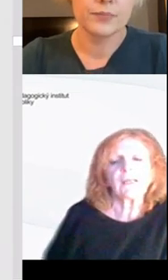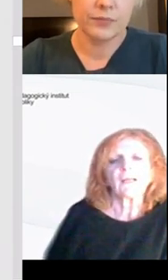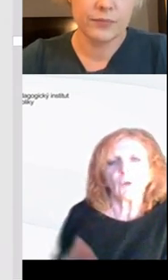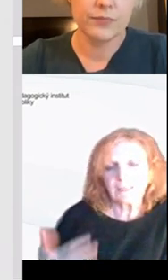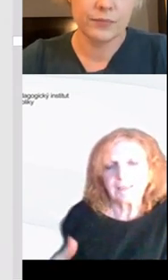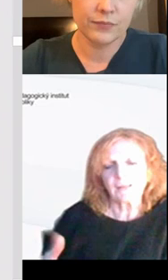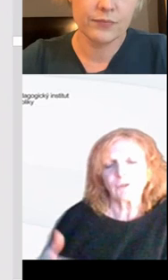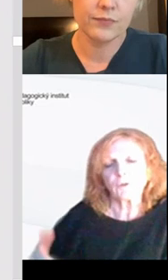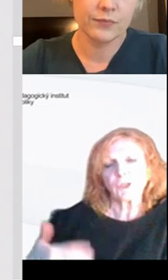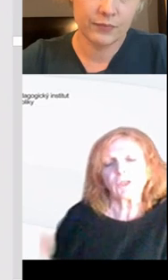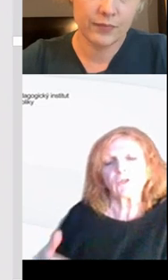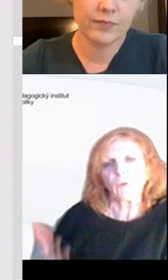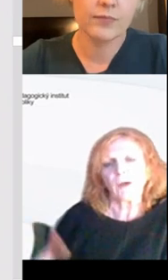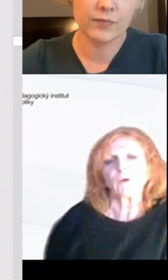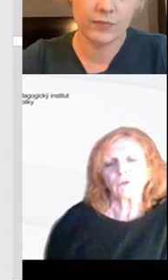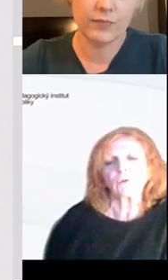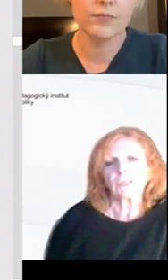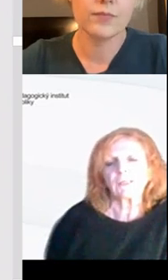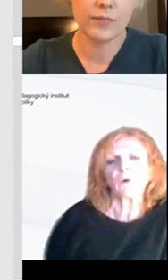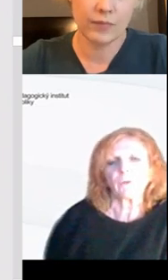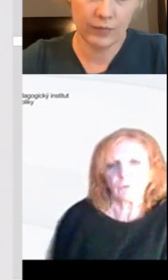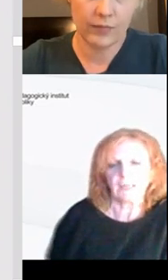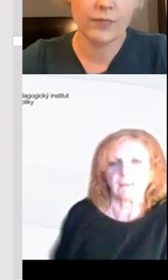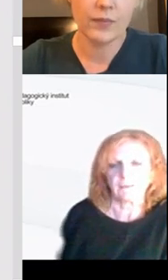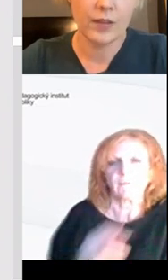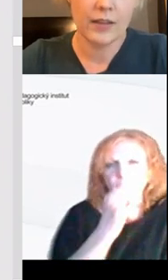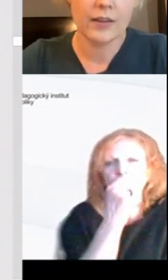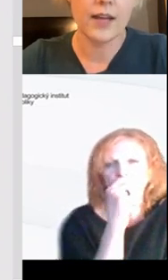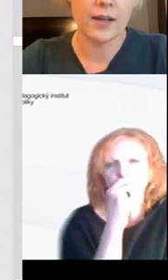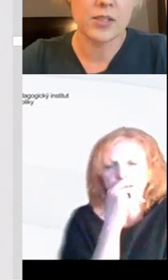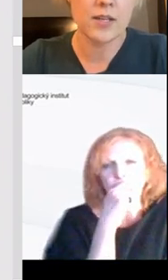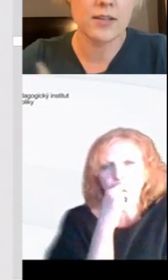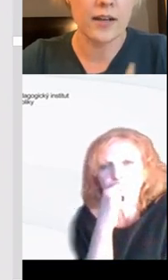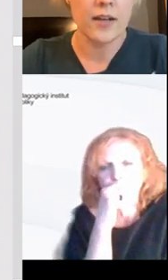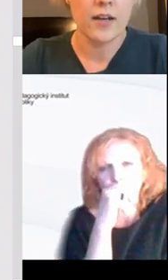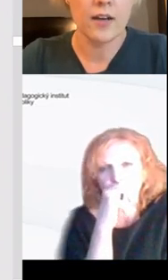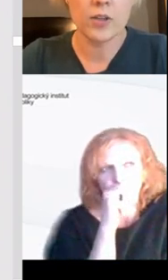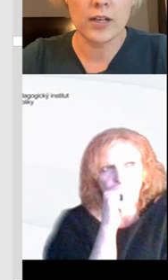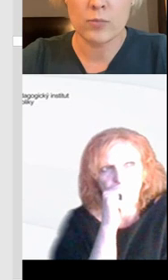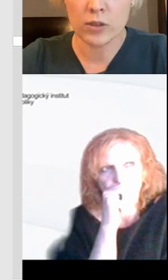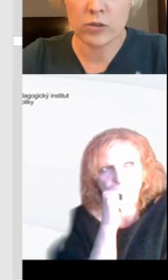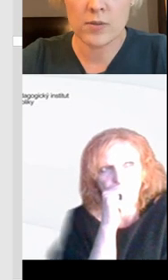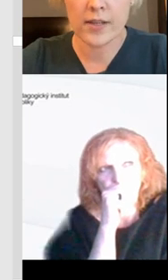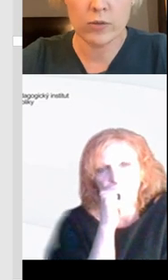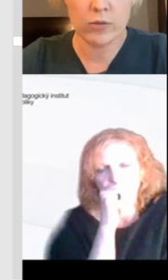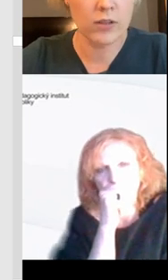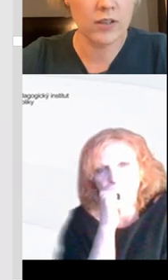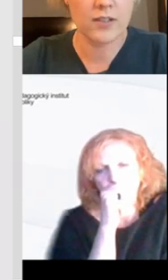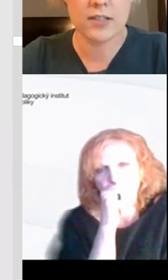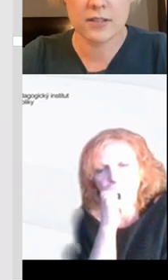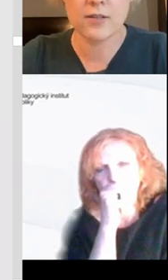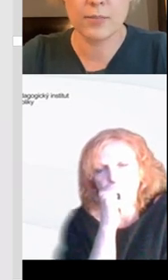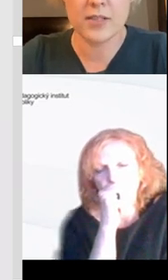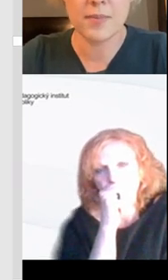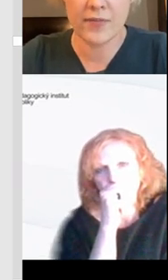využití toho digitálního prostředí k tomu, abychom si to čtení mohli usnadnit. Tak, přesně tak. Na tom předchozím slajdu